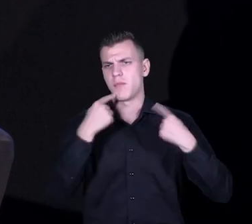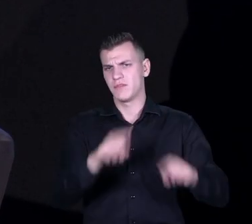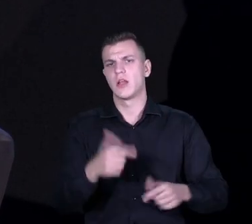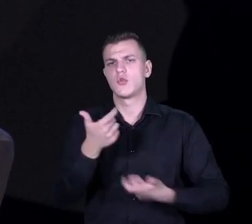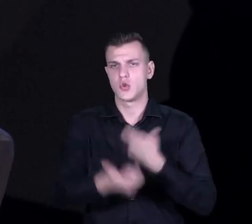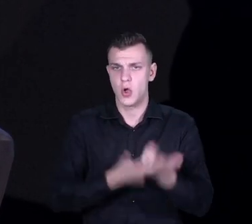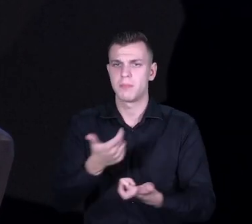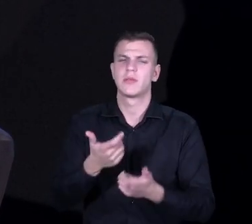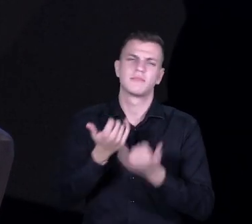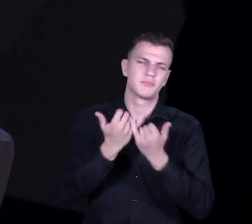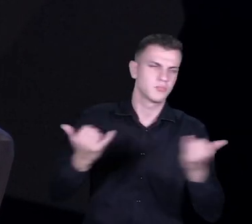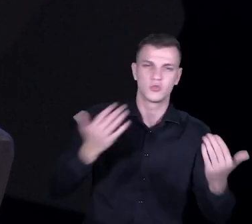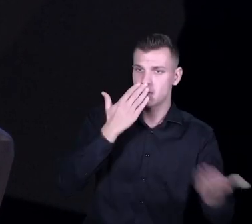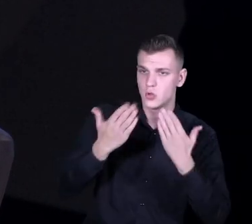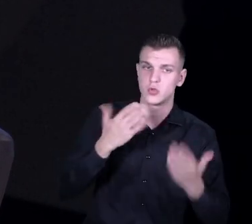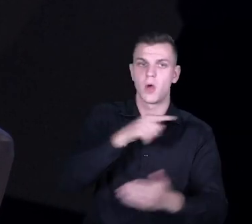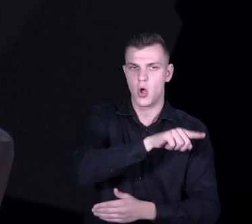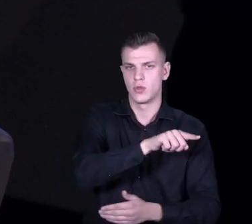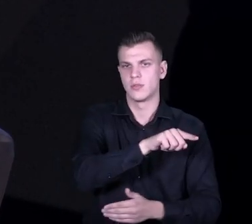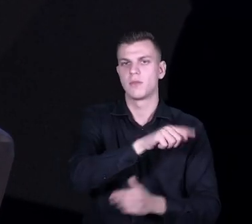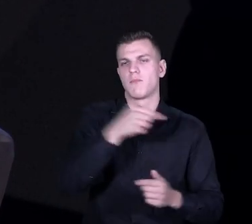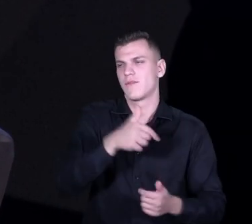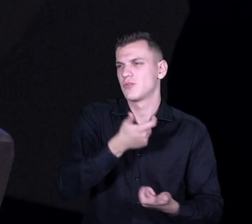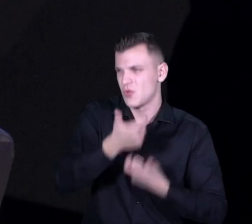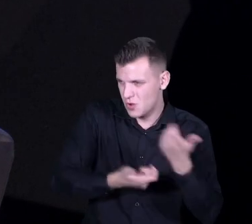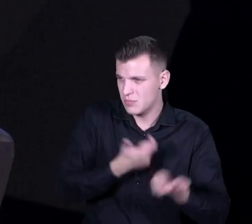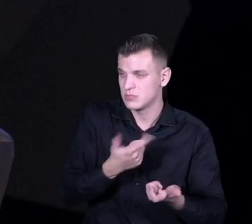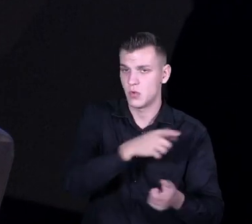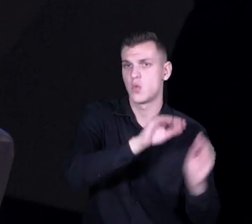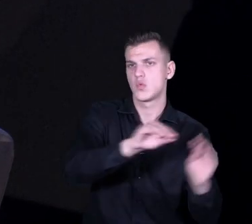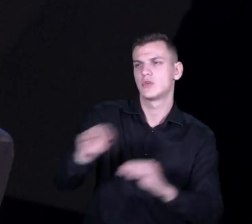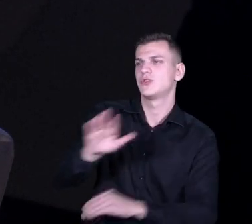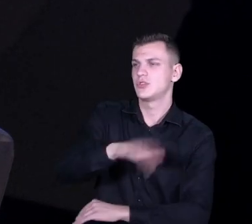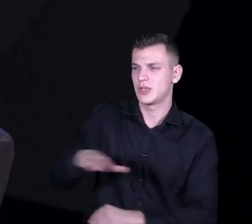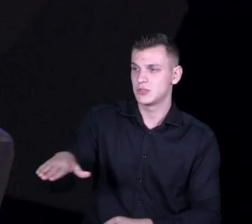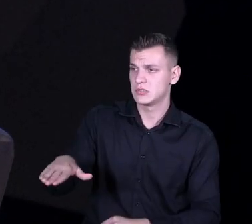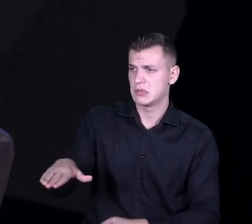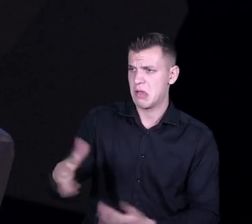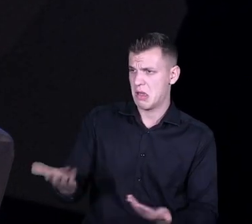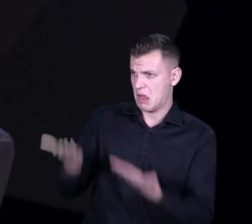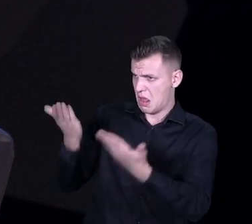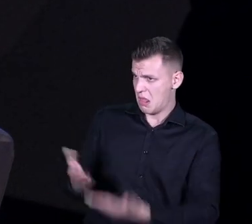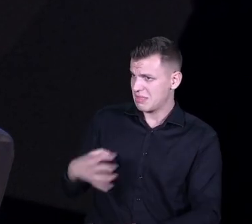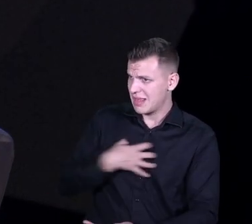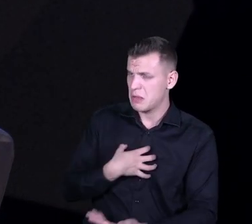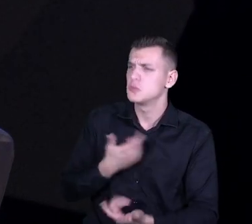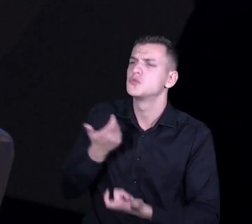różne techniki, o których mówiła wcześniej Magda i w ten sposób kształcić kompetencje proinnowacyjne. Ale jaka może być tu rola dyrektora w ogóle? Czy on jest